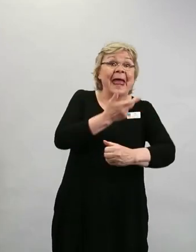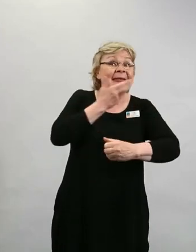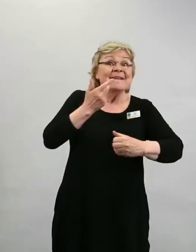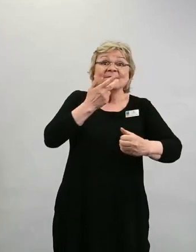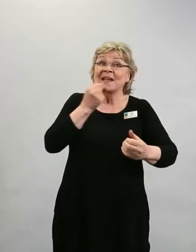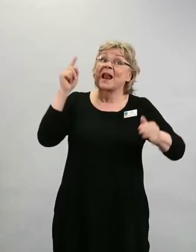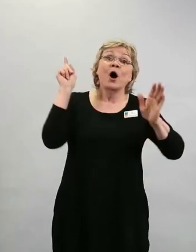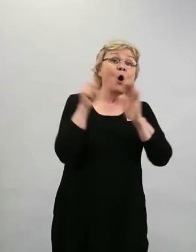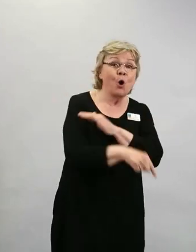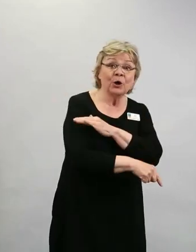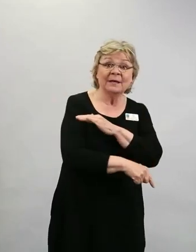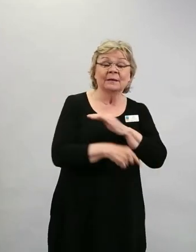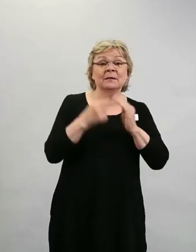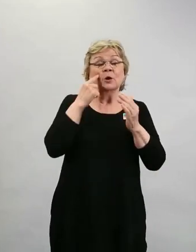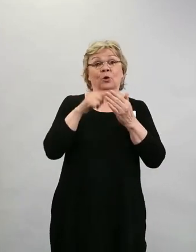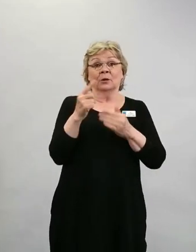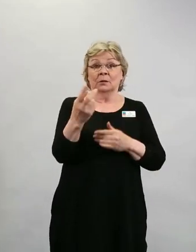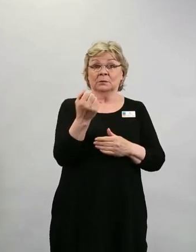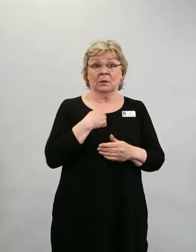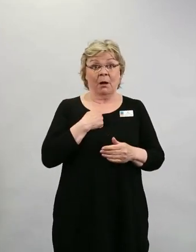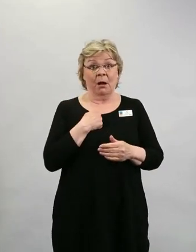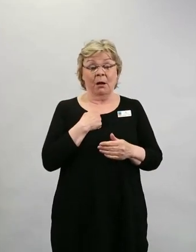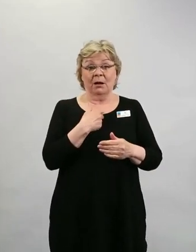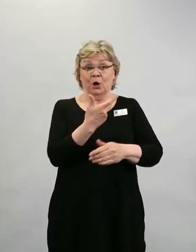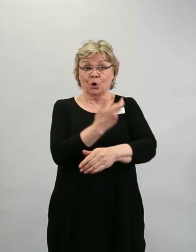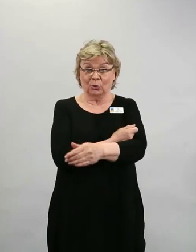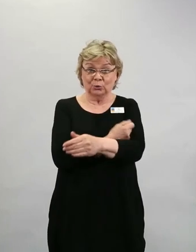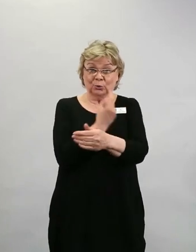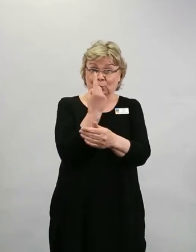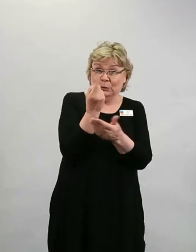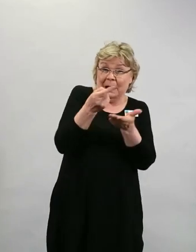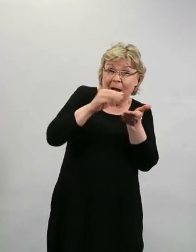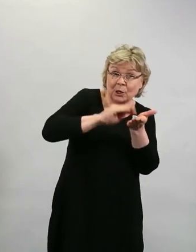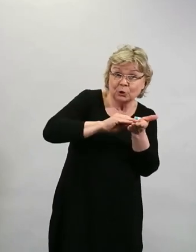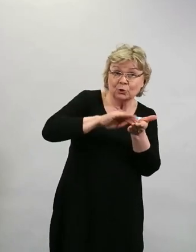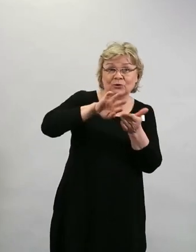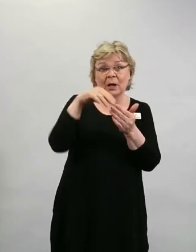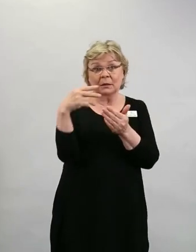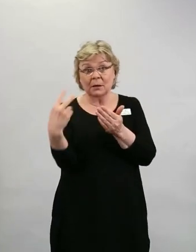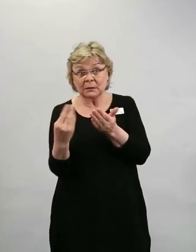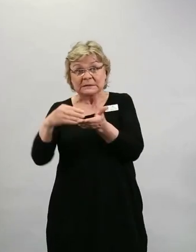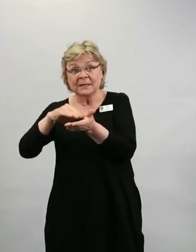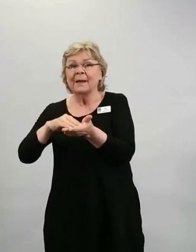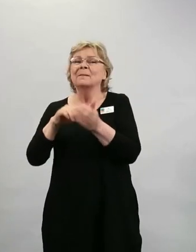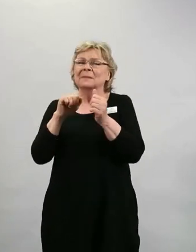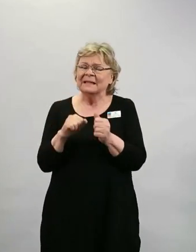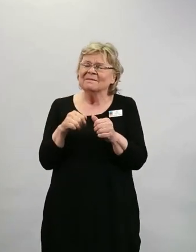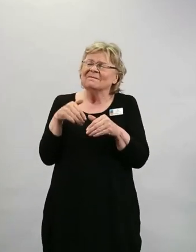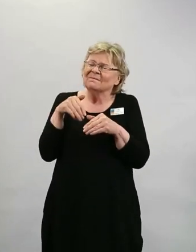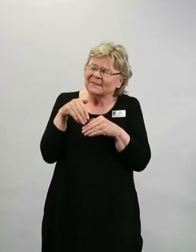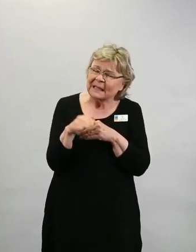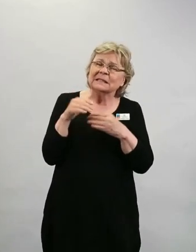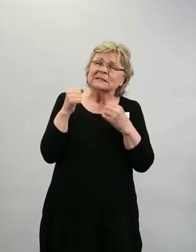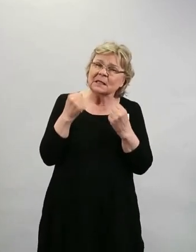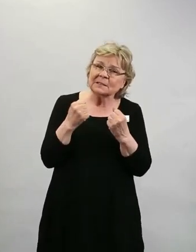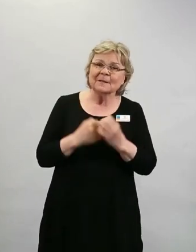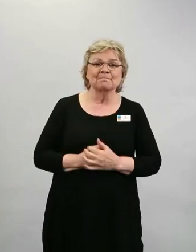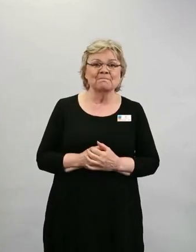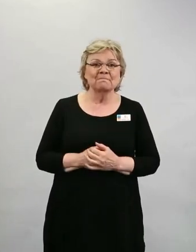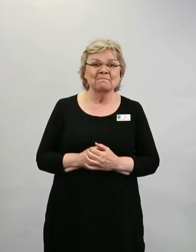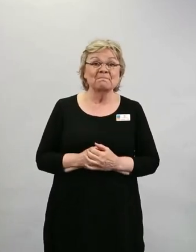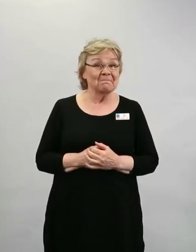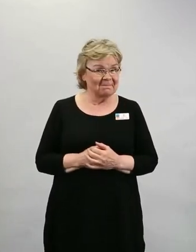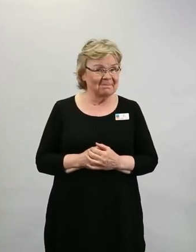vaikka olisi saanut yhden tai kaksikin rokoteannosta. Pitää vielä jaksaa. Siinä oli